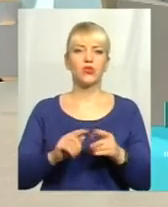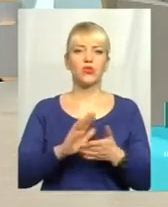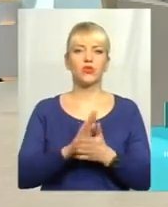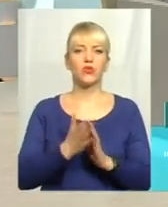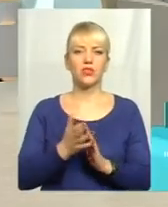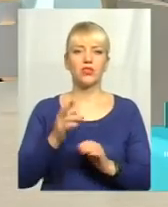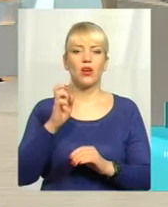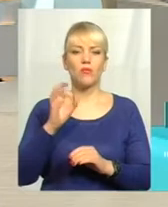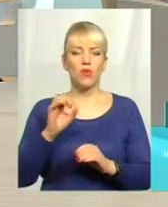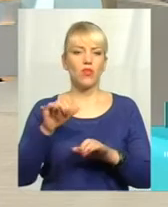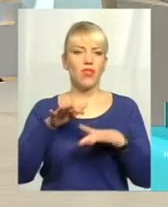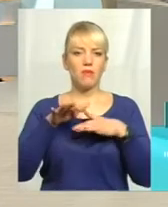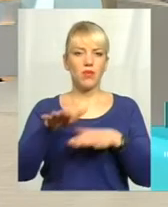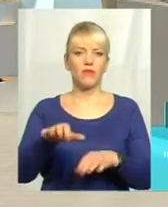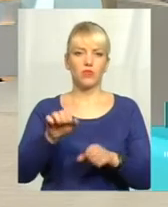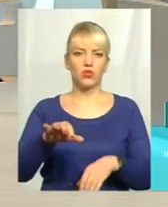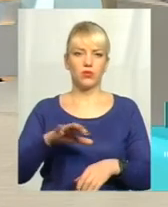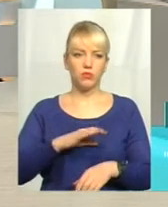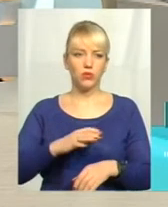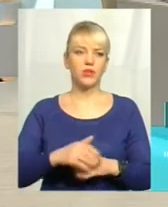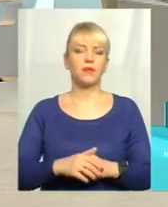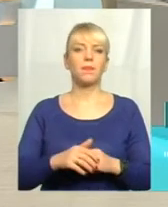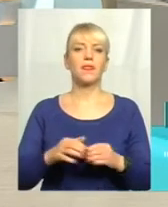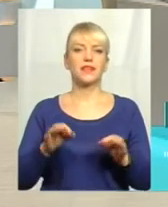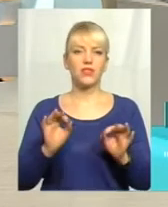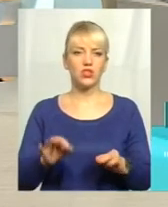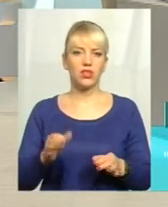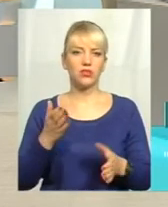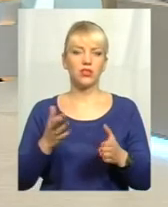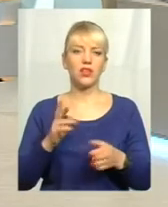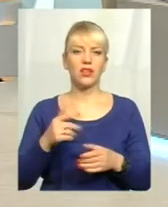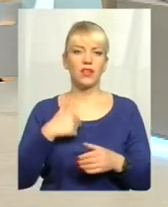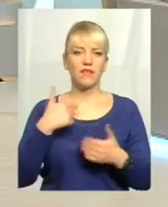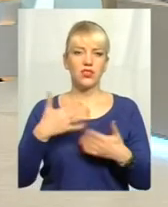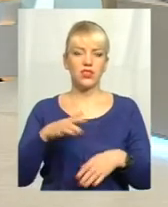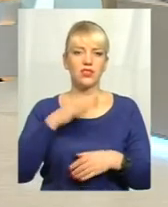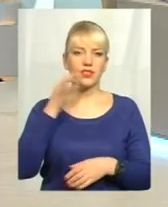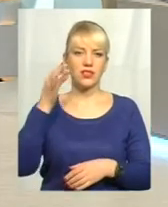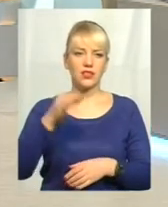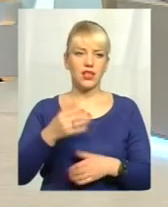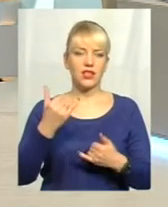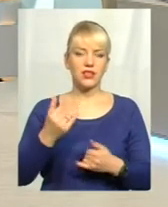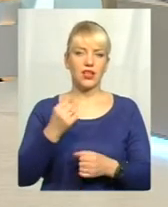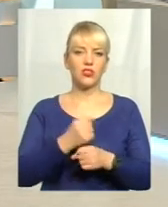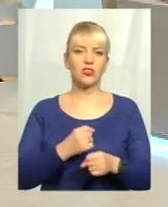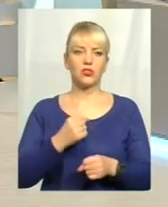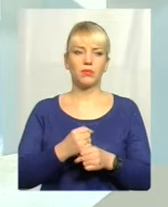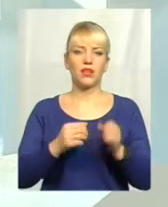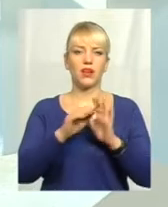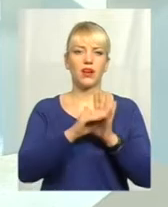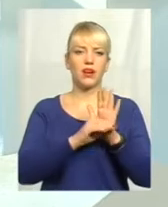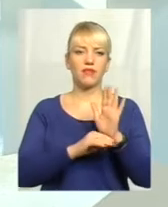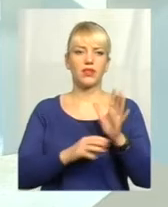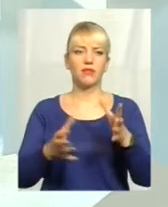що має бути ситуація з вступом. Ну, звичайно, так як я вже сказала, зараз розробляється, в принципі, графіку